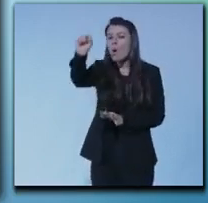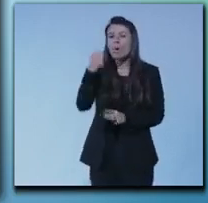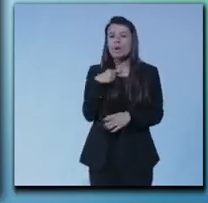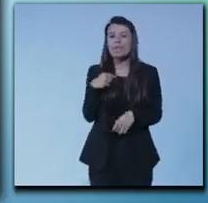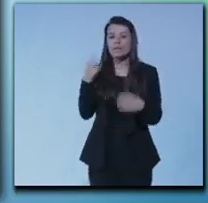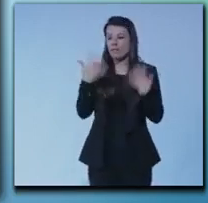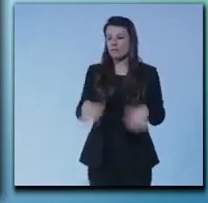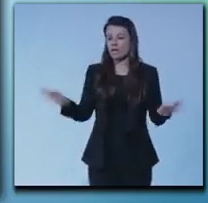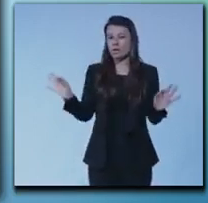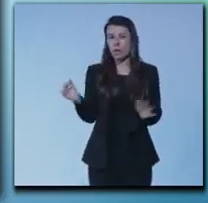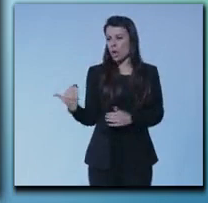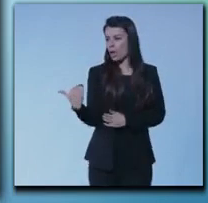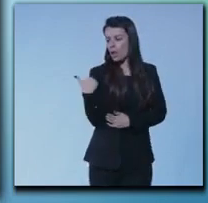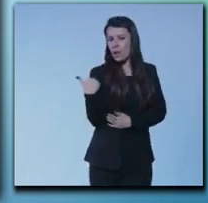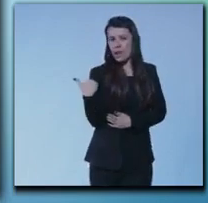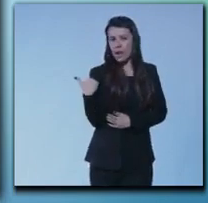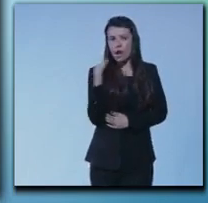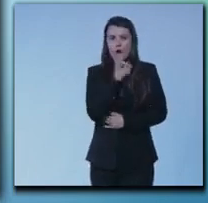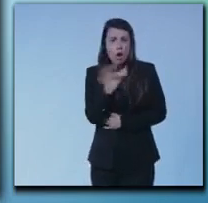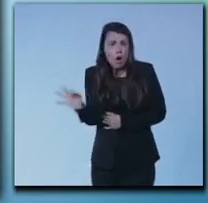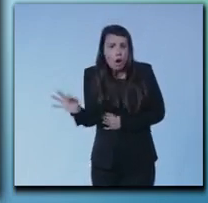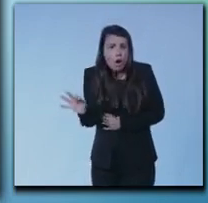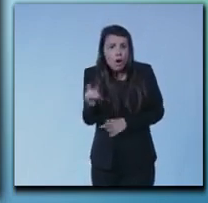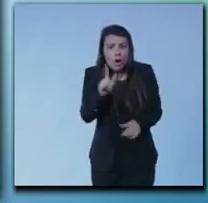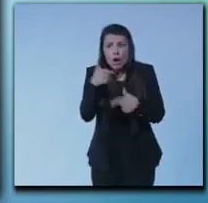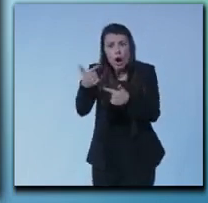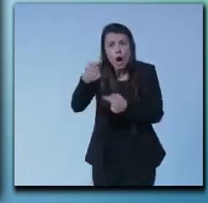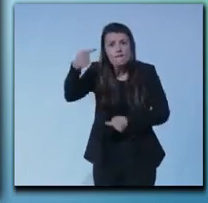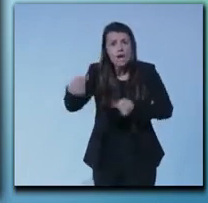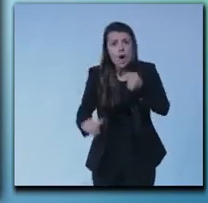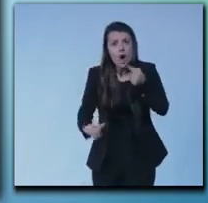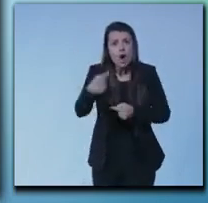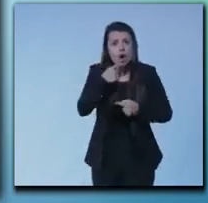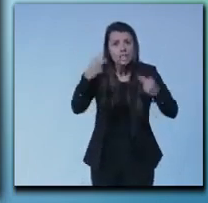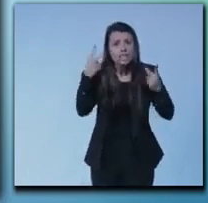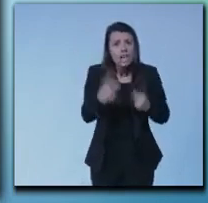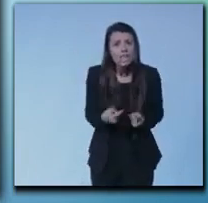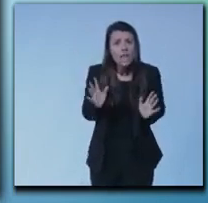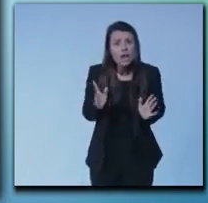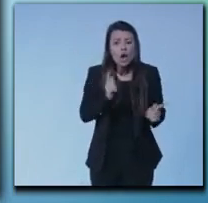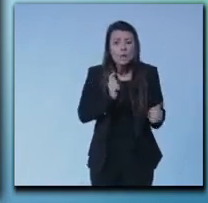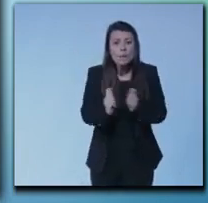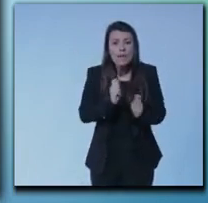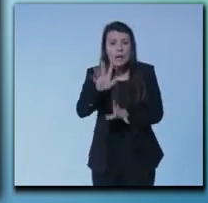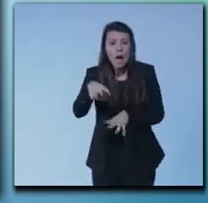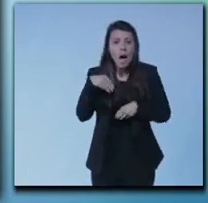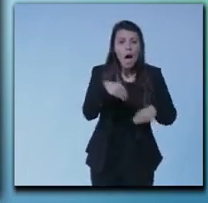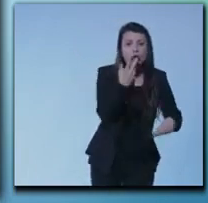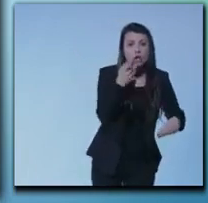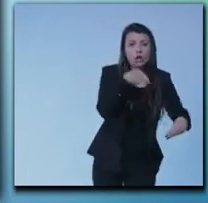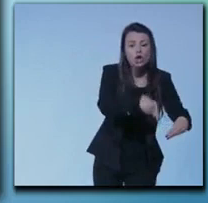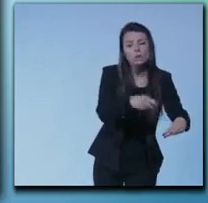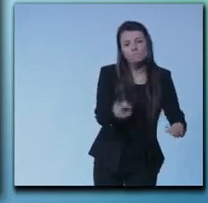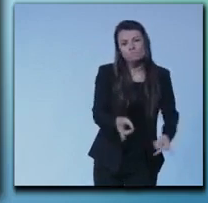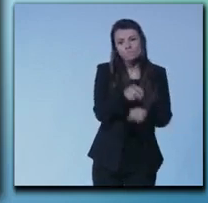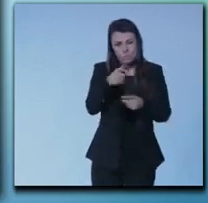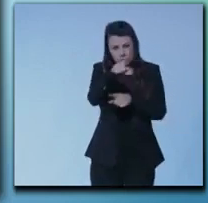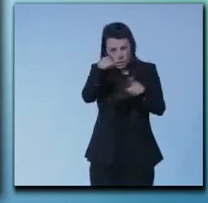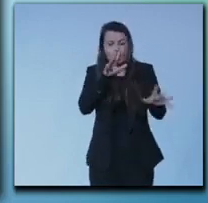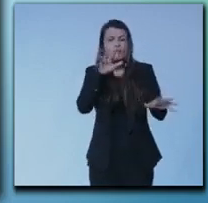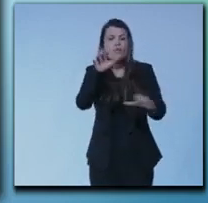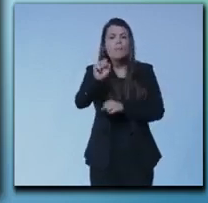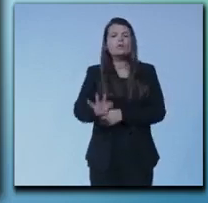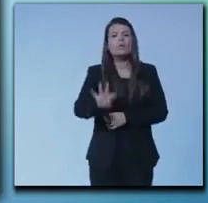oppure non sei particolarmente concorrenziale e competitivo sul mercato pensate che i commissari i famosi